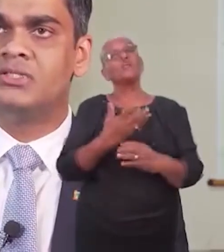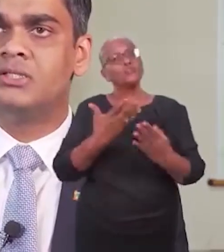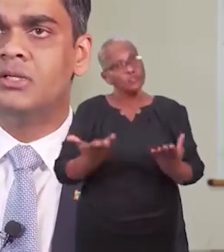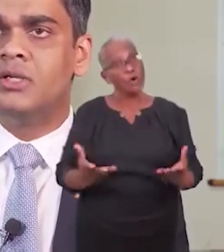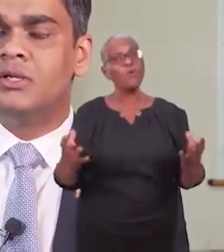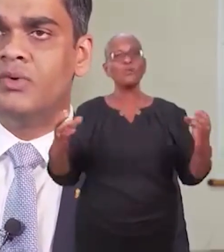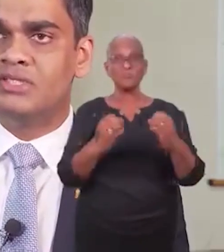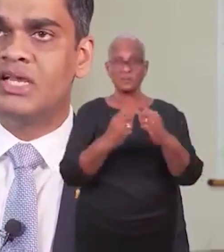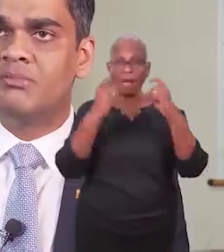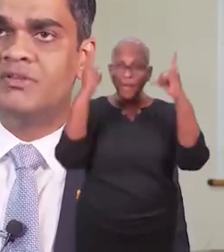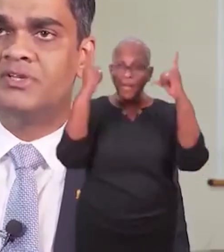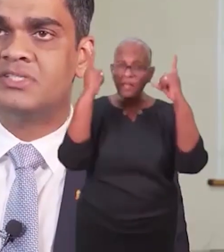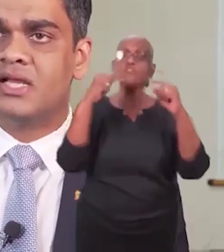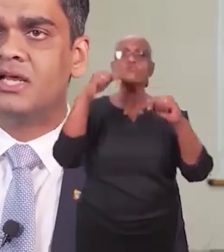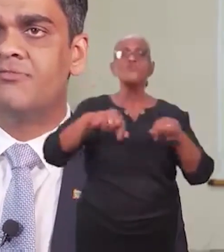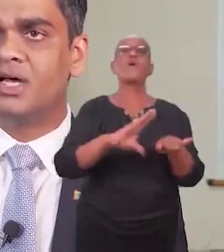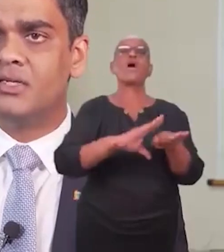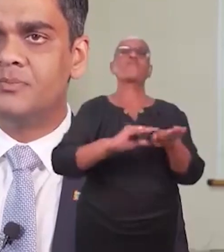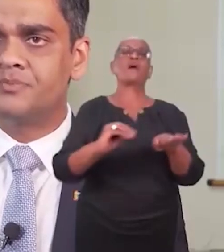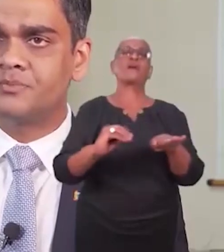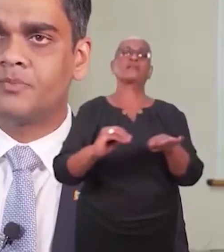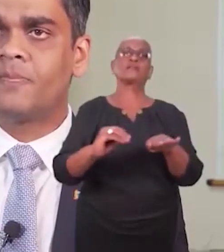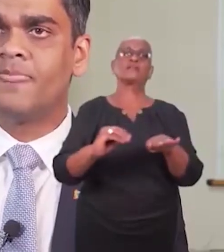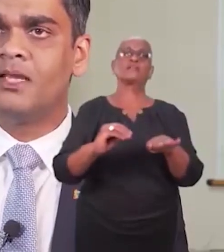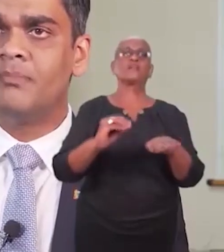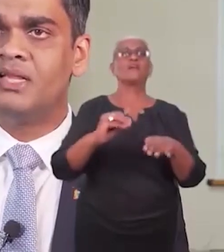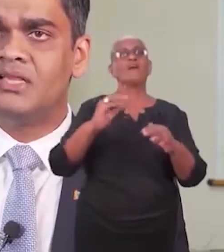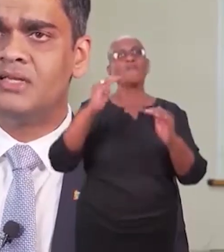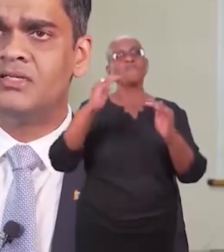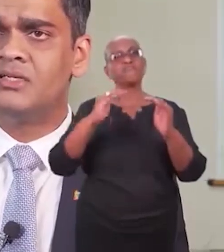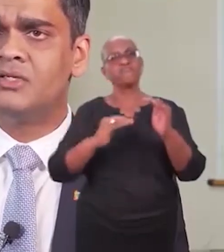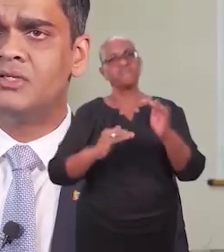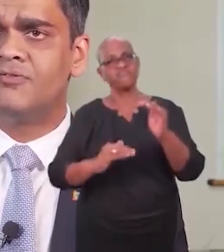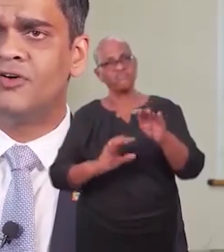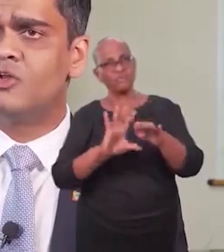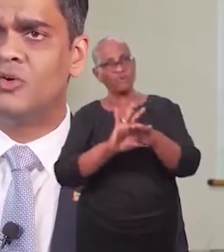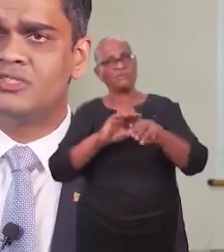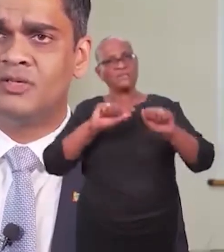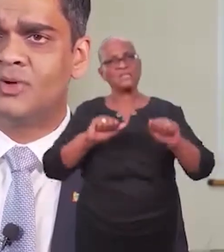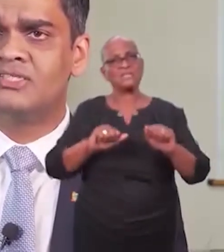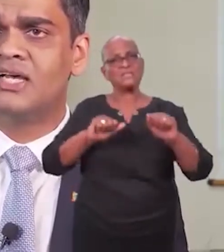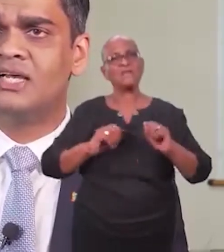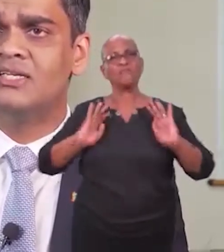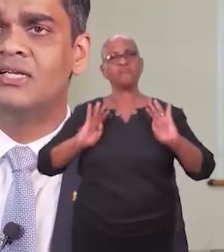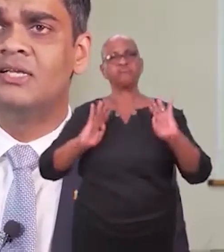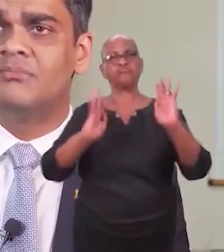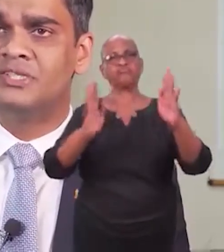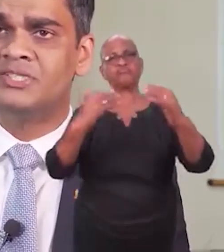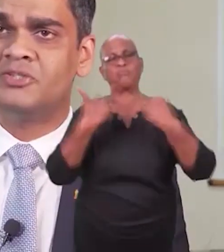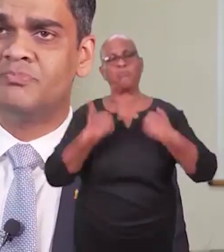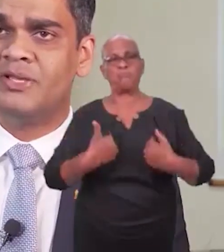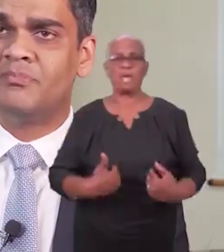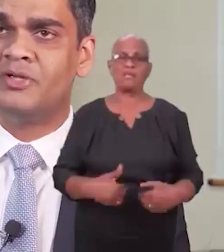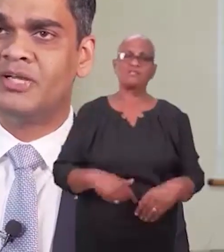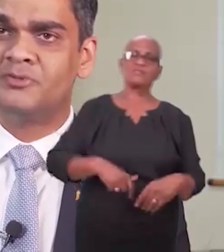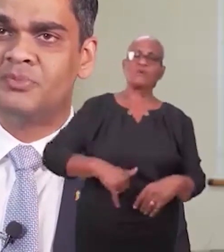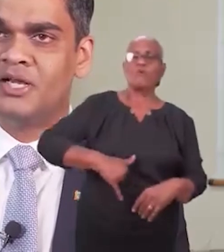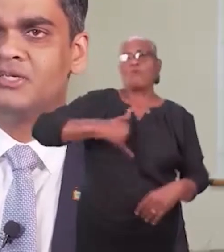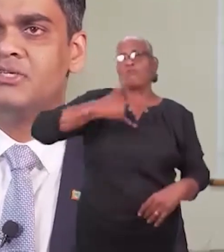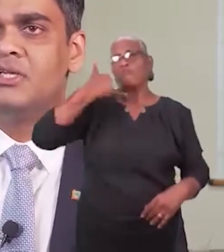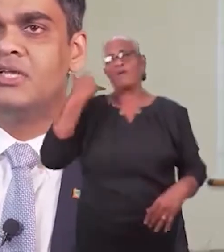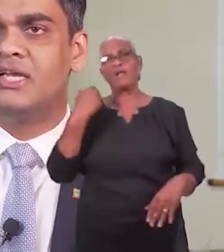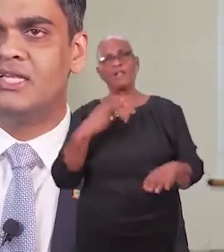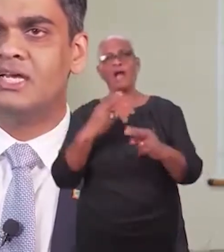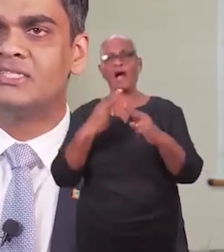moet worden. Dus dat is het wat de samenleving zal gaan ervaren. Minder volle wachtzalen, precies pinpoint